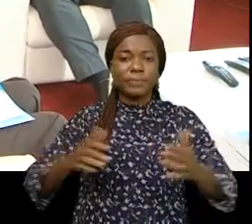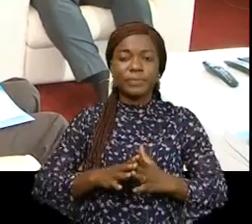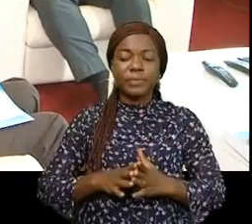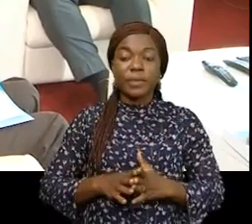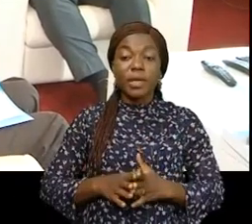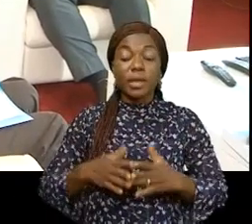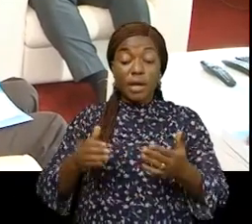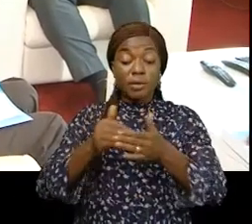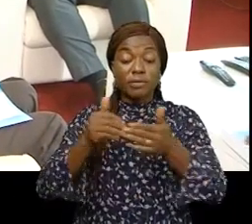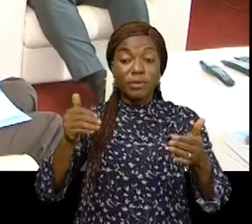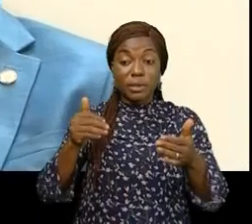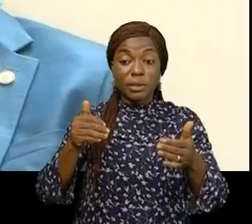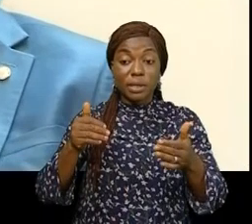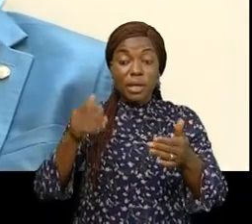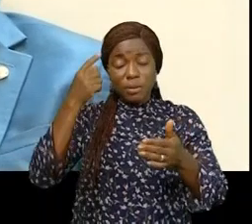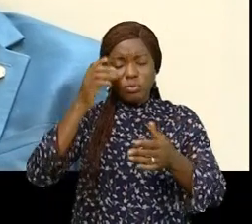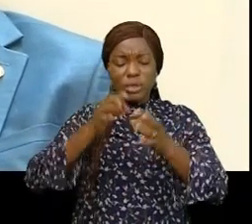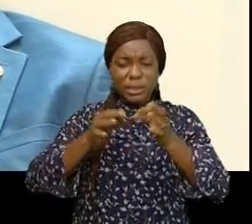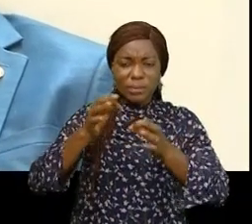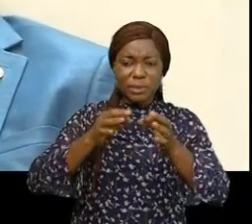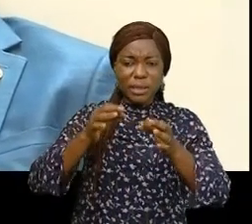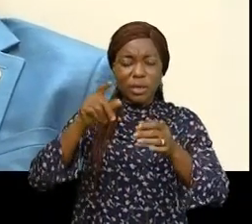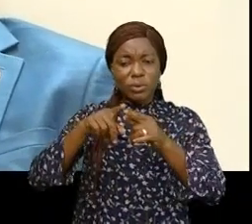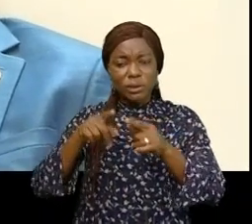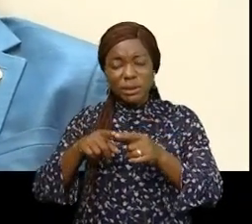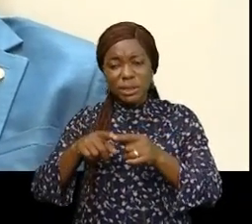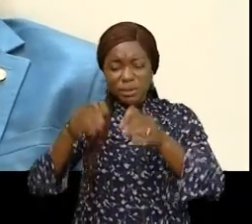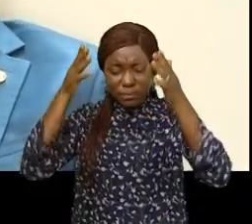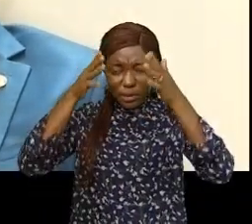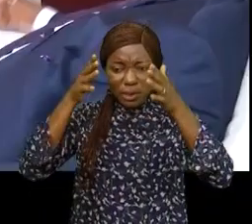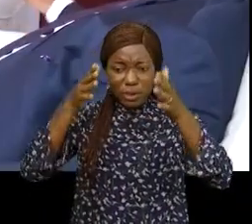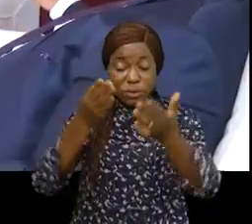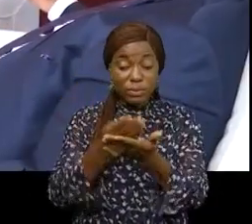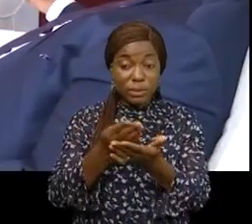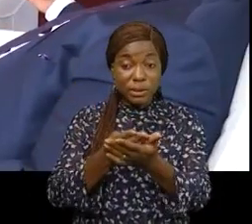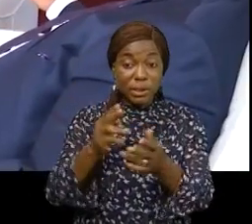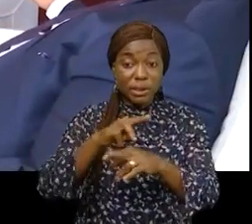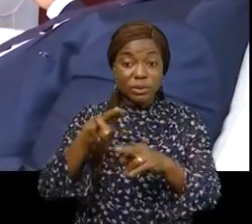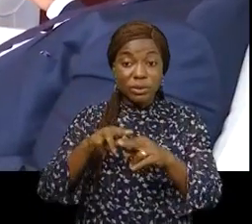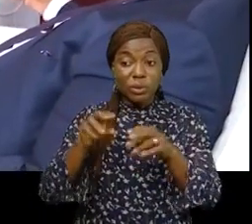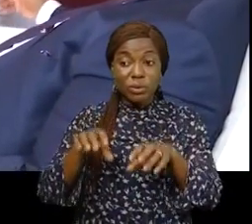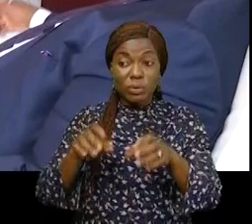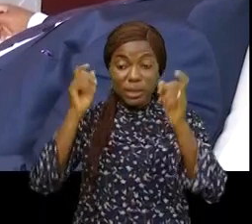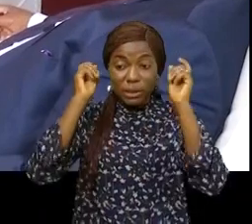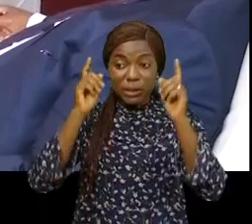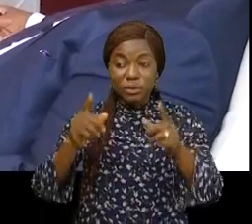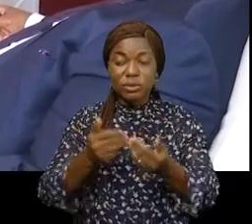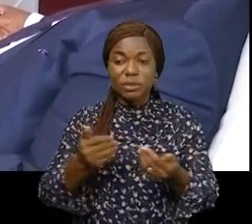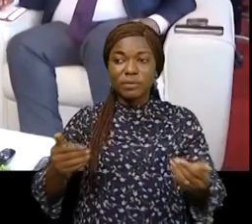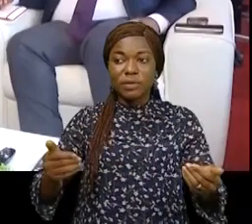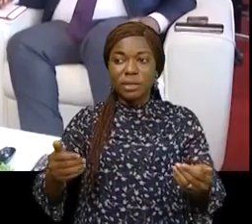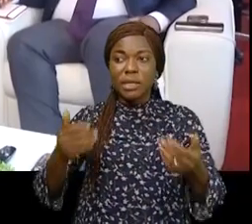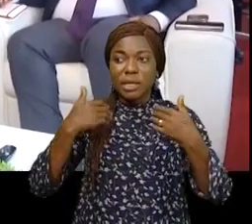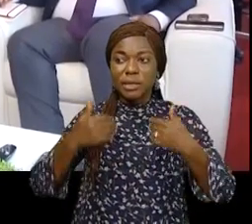C'était avant d'établer sur l'attention accordée au budget national alloué à l'éducation des enfants, la